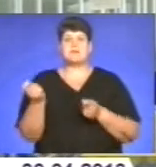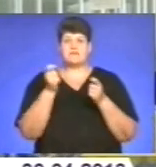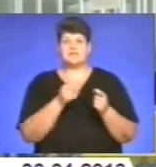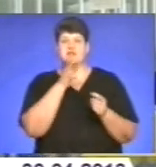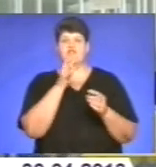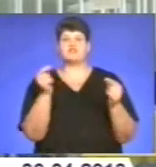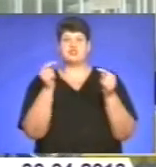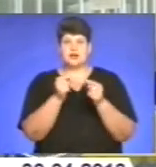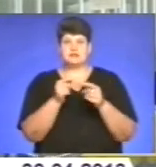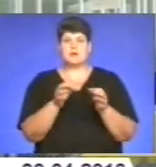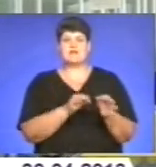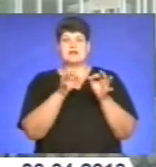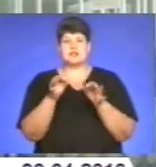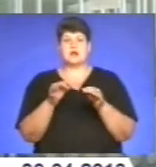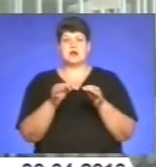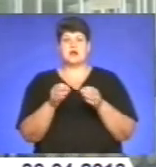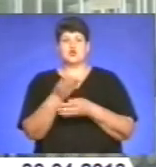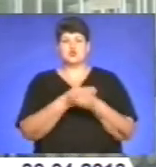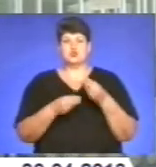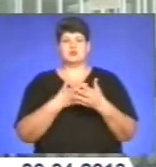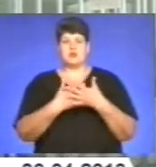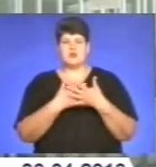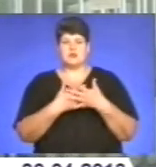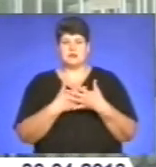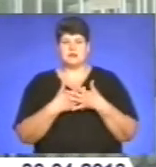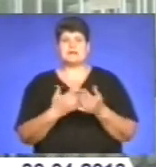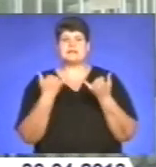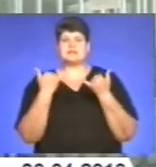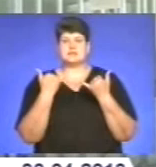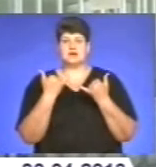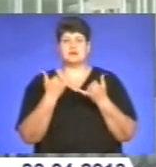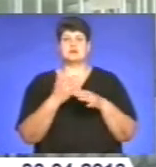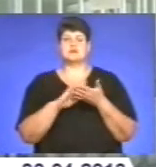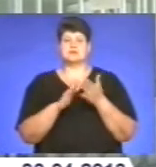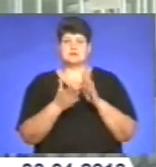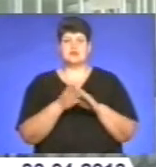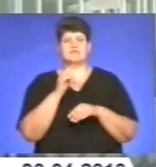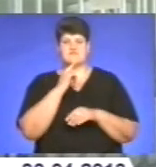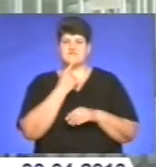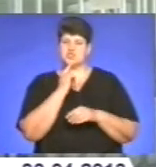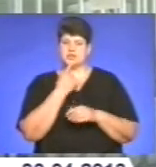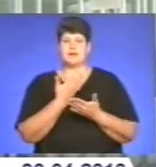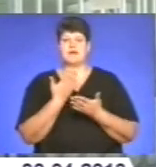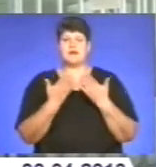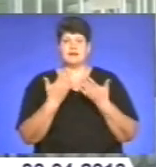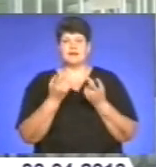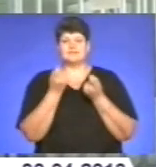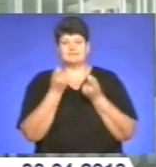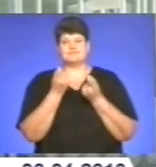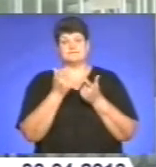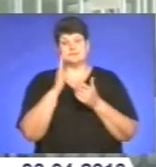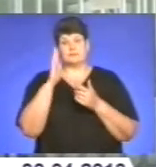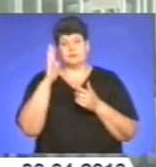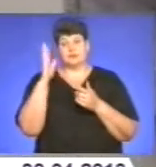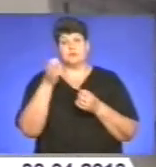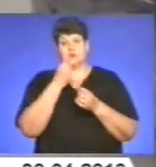вчасно, переведена на штучну вентиляцію легень. На даний момент ставлення залишається важкий, але з дещо позитивної